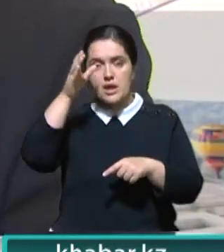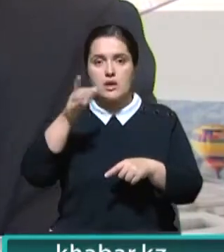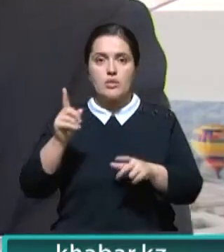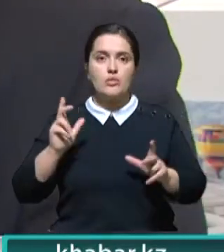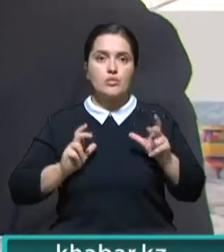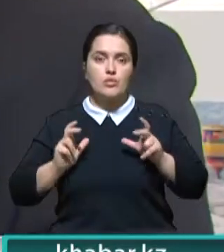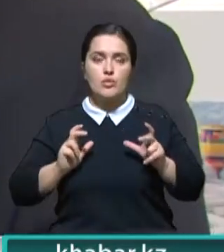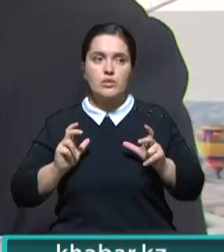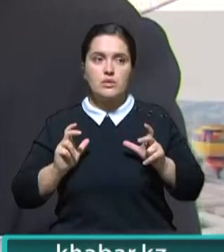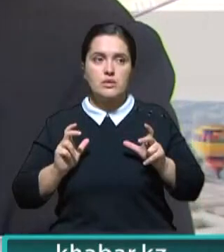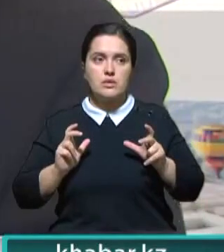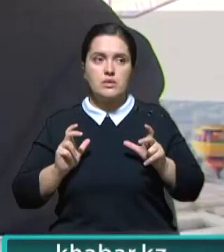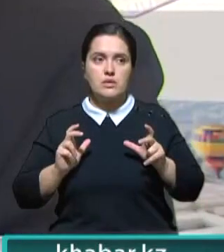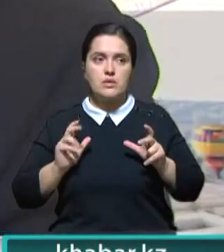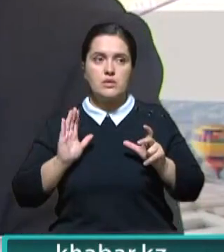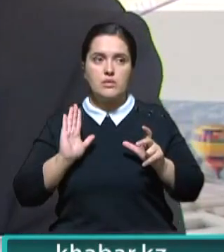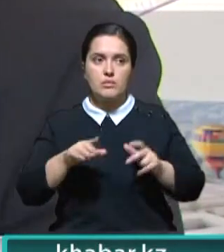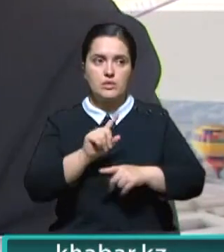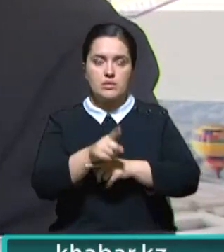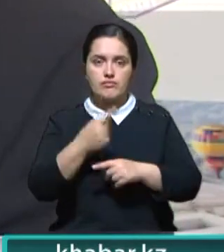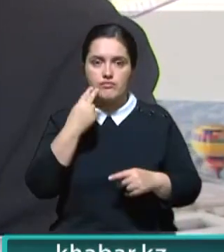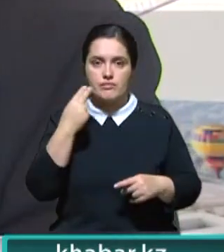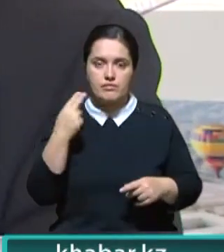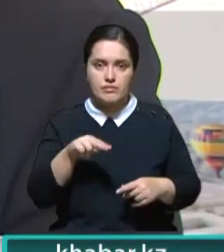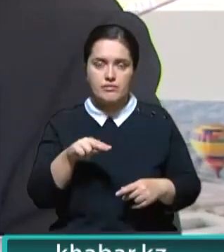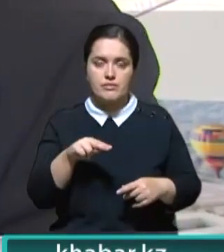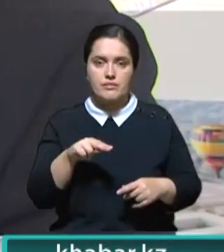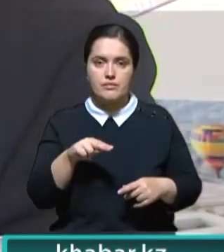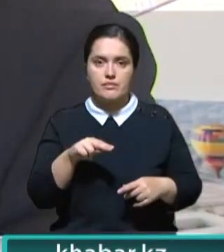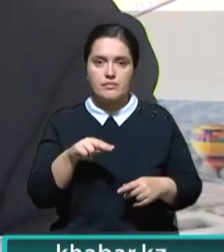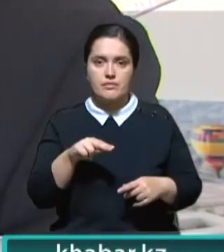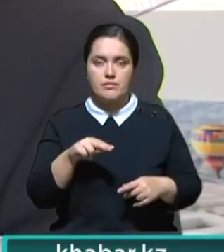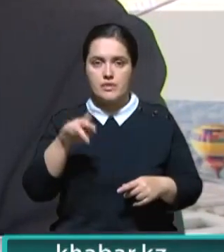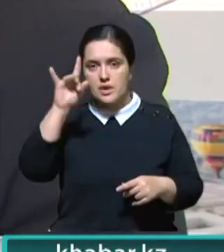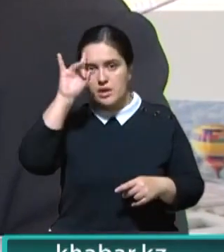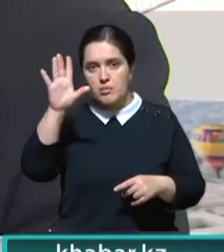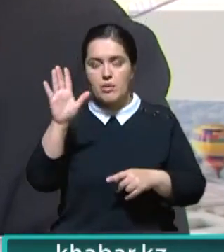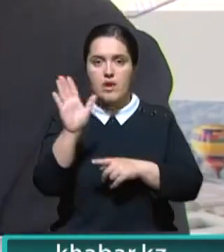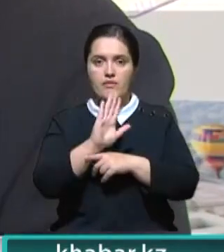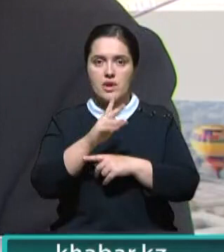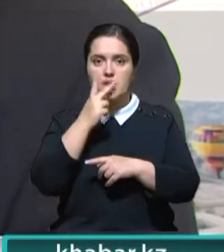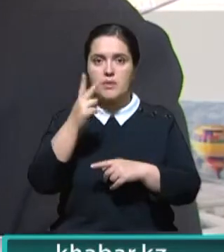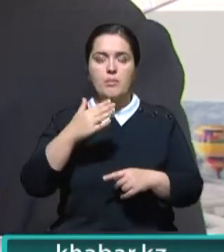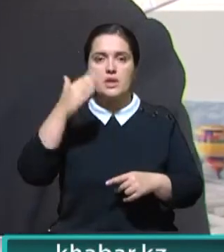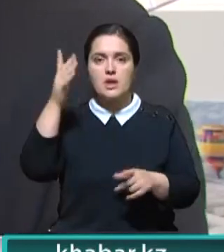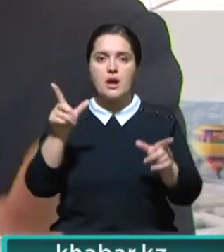университет будет знаком многим нашим гражданам по знаменитому фильму «Не смотри наверх» с Леонардо Ди Каприева, который был